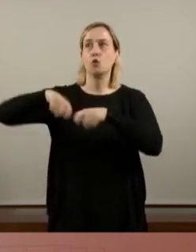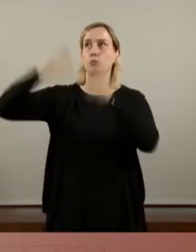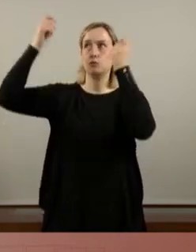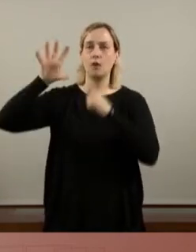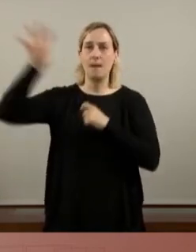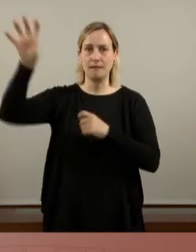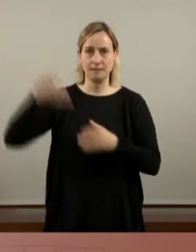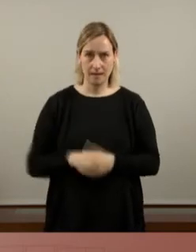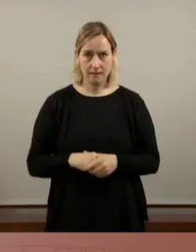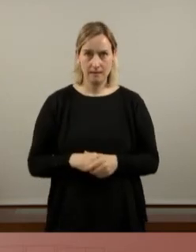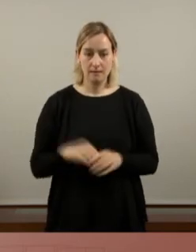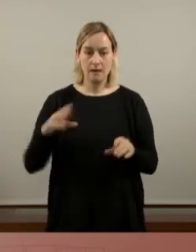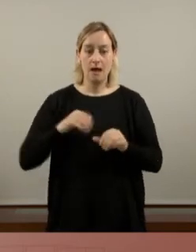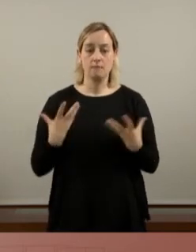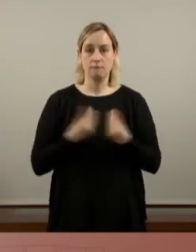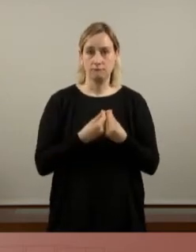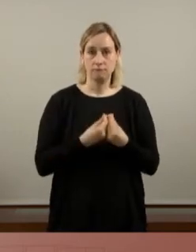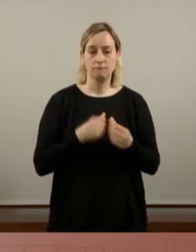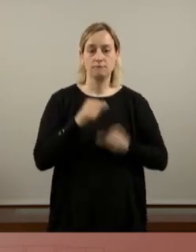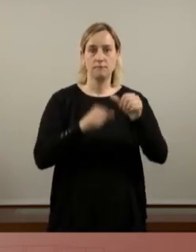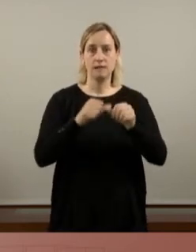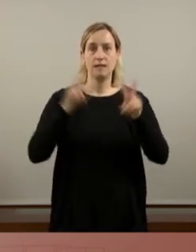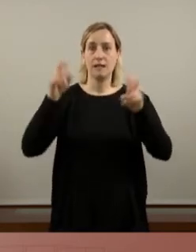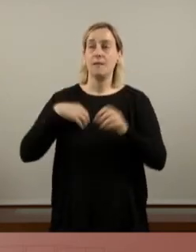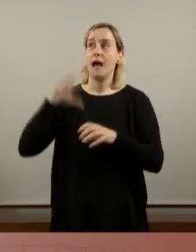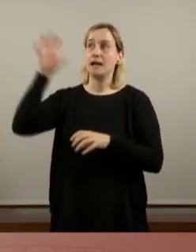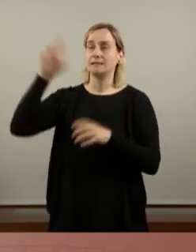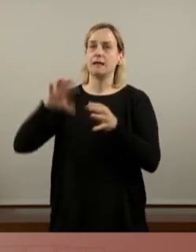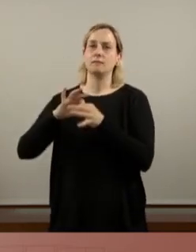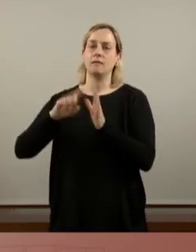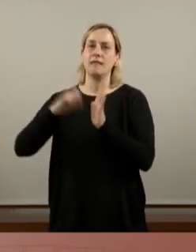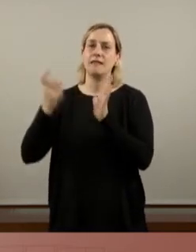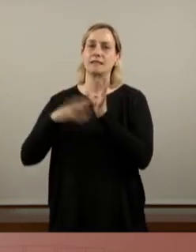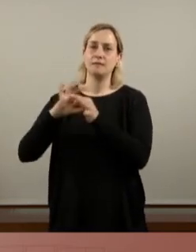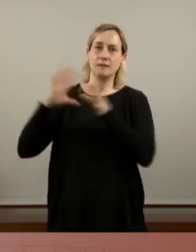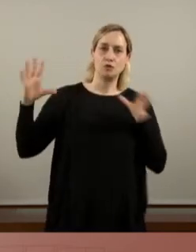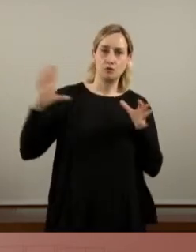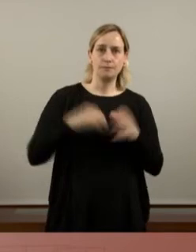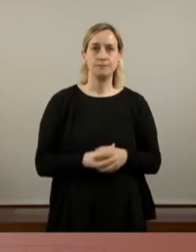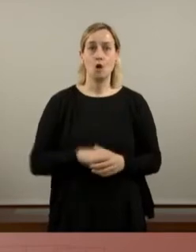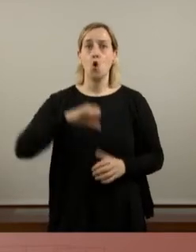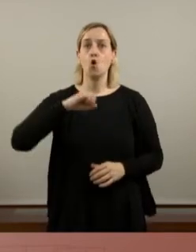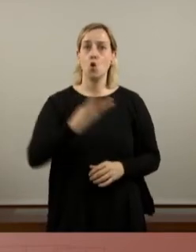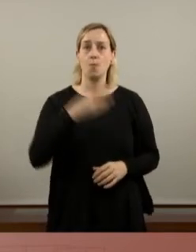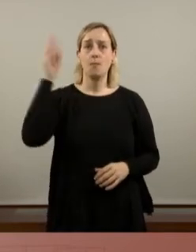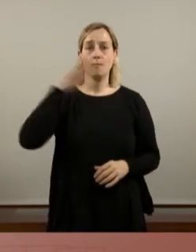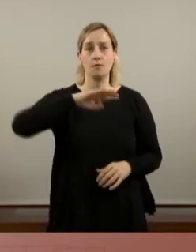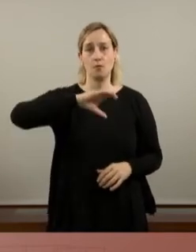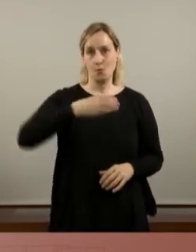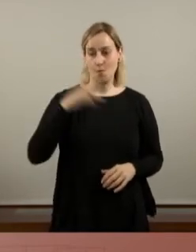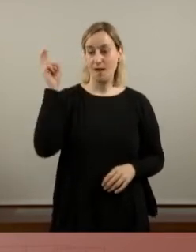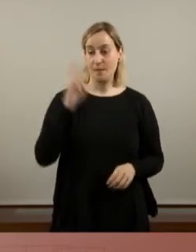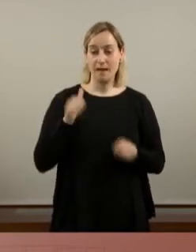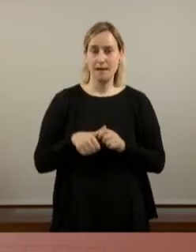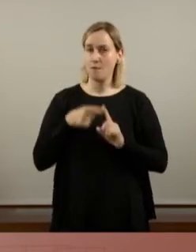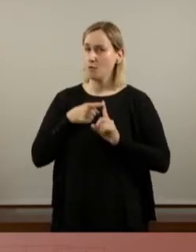acompanyats de processos de deslegitimació de l'Estat. La CUP venim a desplegar i defensar fins a les darreres